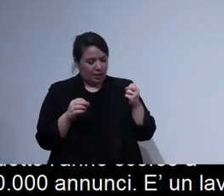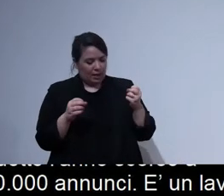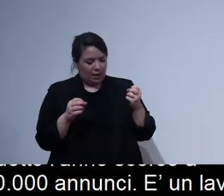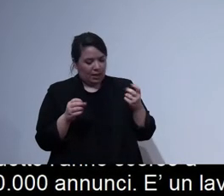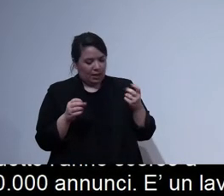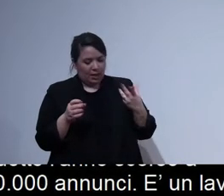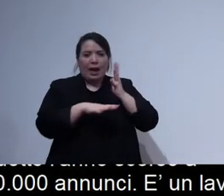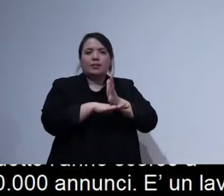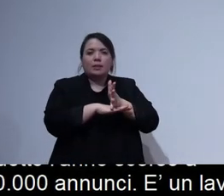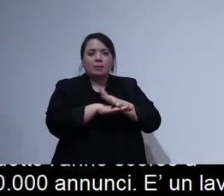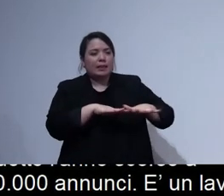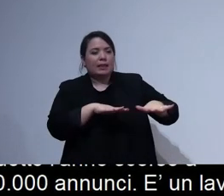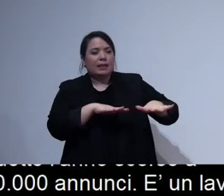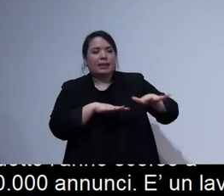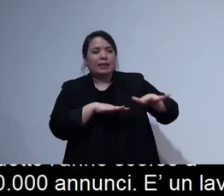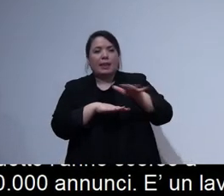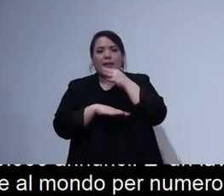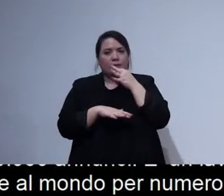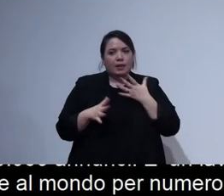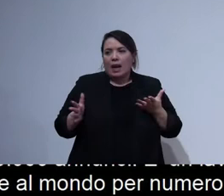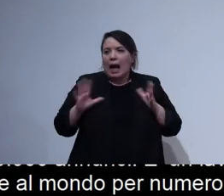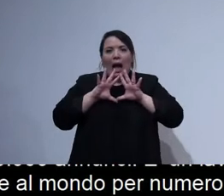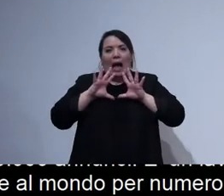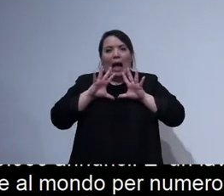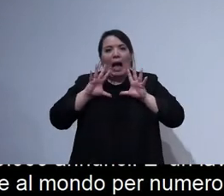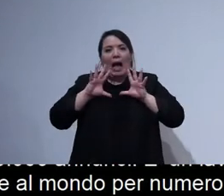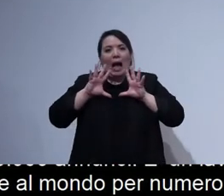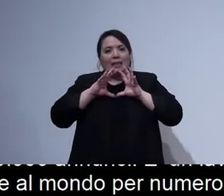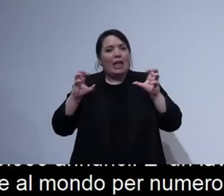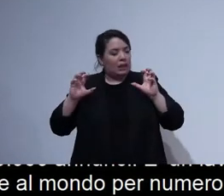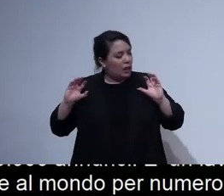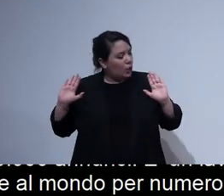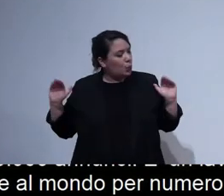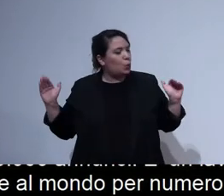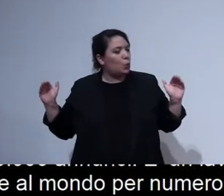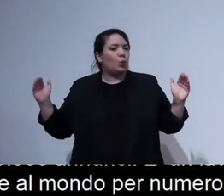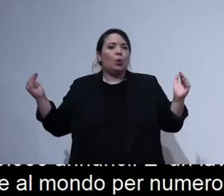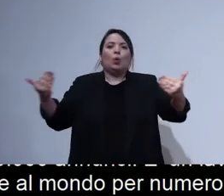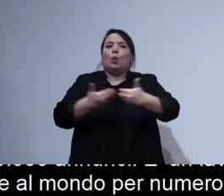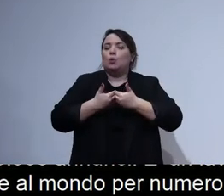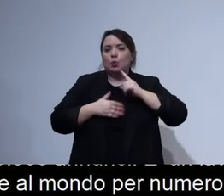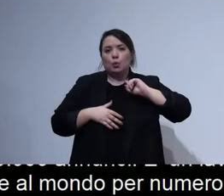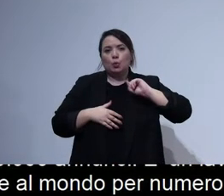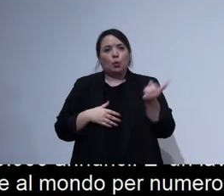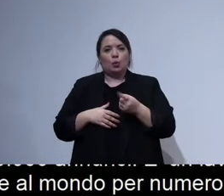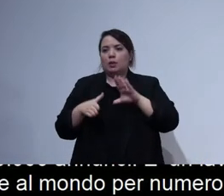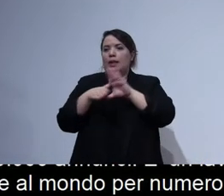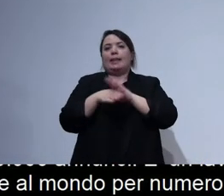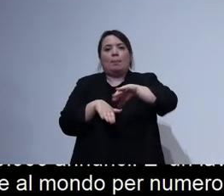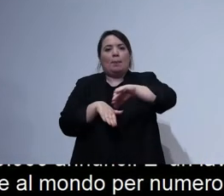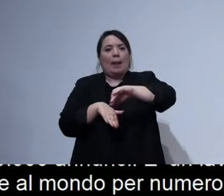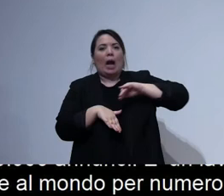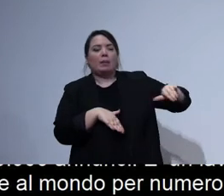vuol dire coinvolgere tutti nell'azienda, cioè non c'è un team di persone che si occupano di accessibilità,